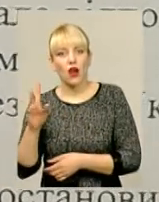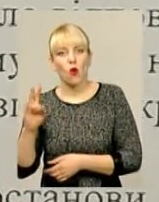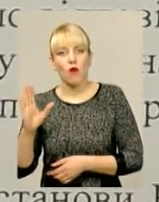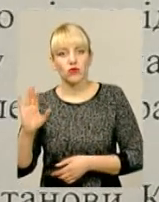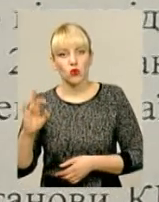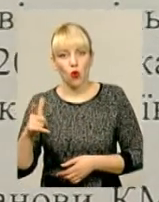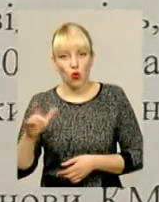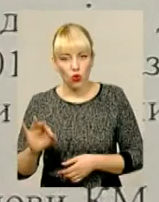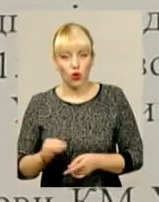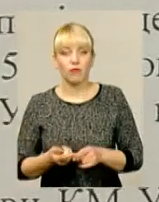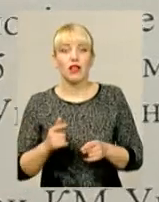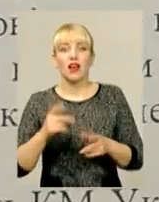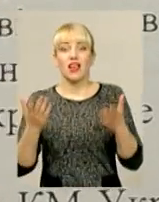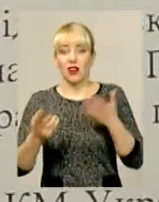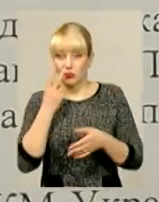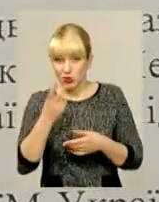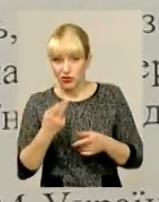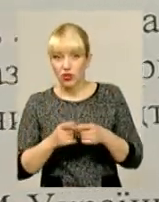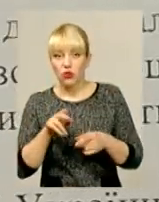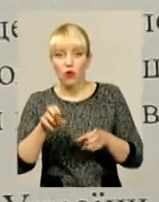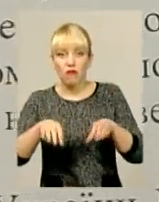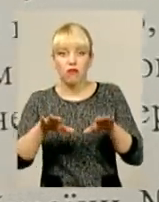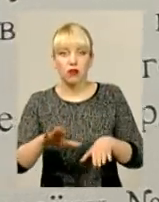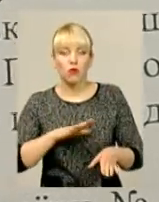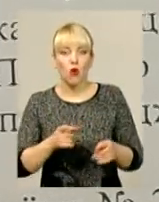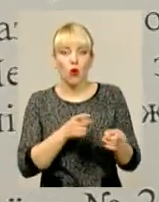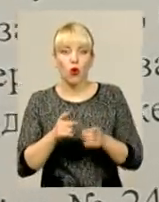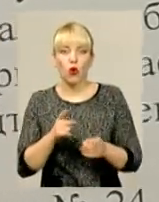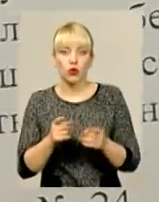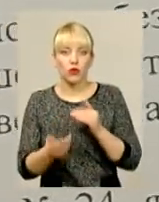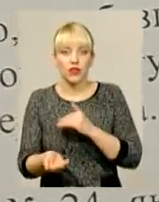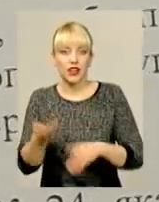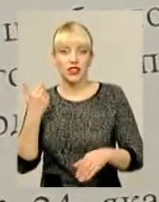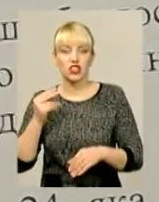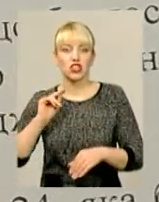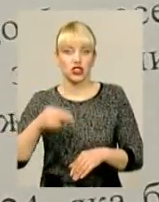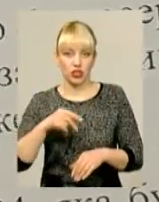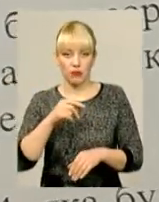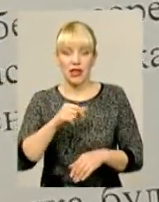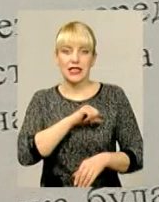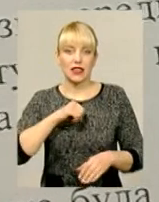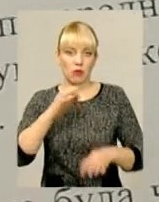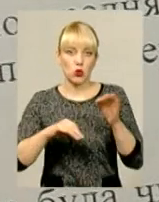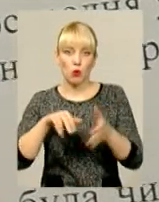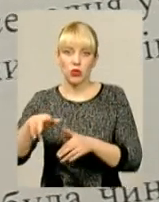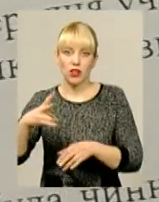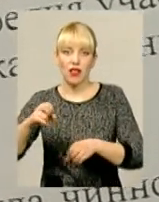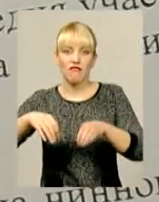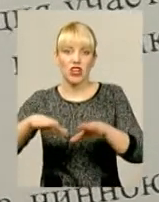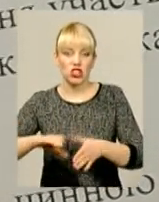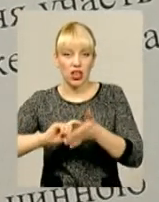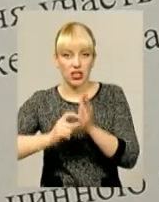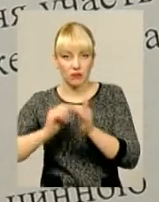постанові, то вирок був готовий ще до того, як високоповажні судді пішли до нарадчої кімнати. Це підтверджує ось ця копія